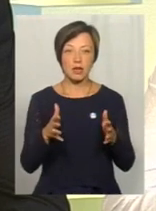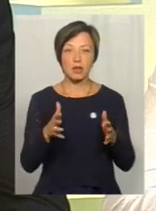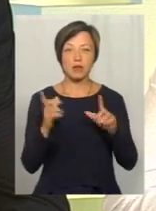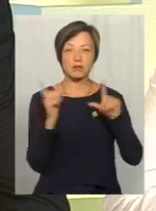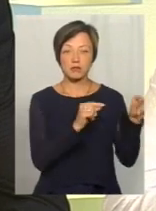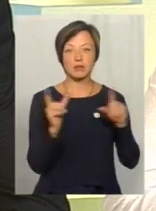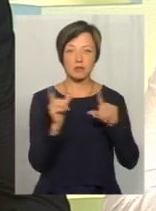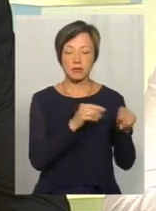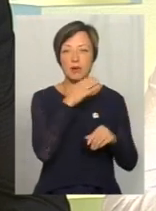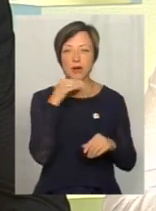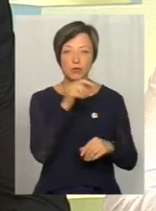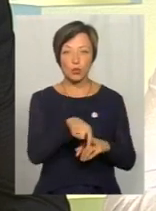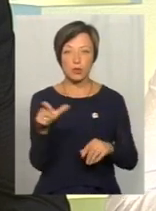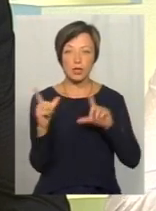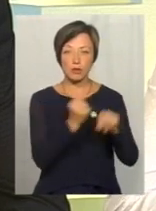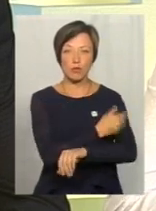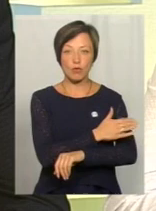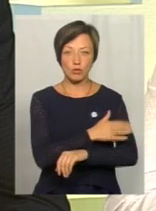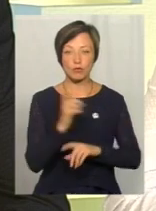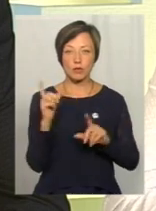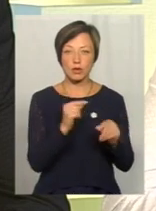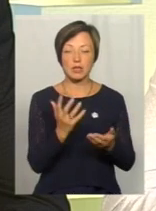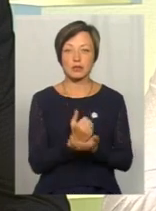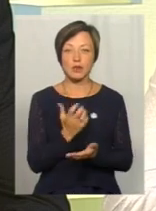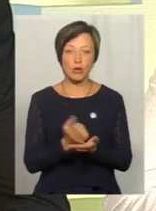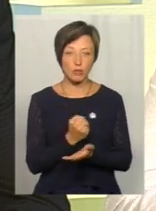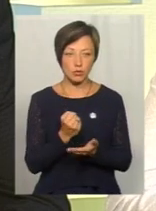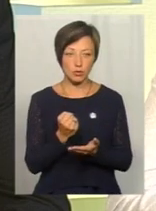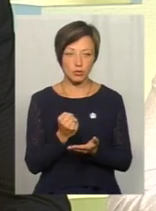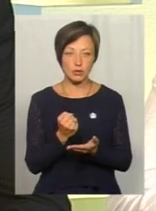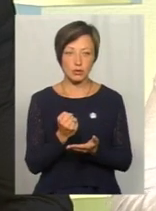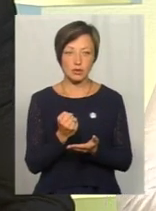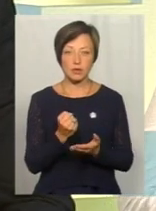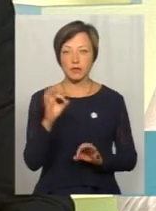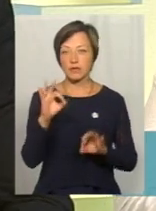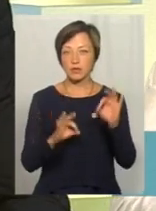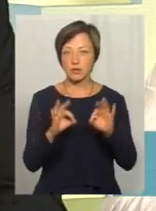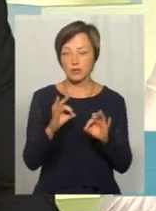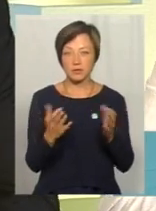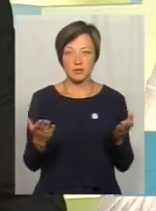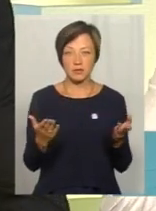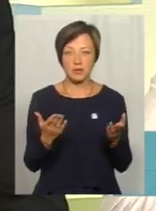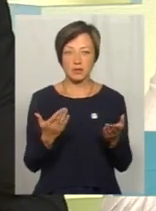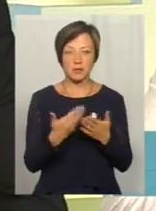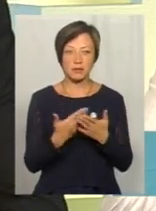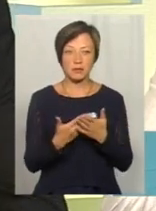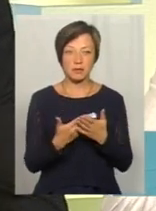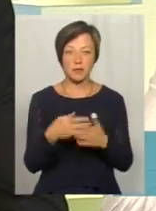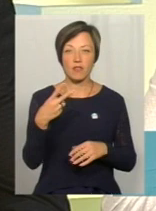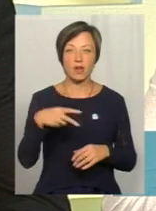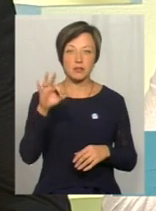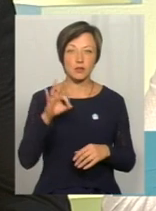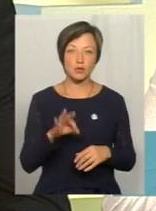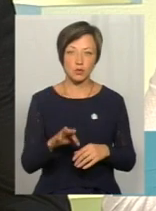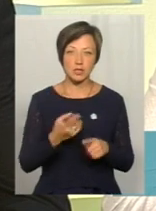Польщу. Дуже багато людей поїхало на заробіток. В відсоткових ставках я би дав, навіть, 20